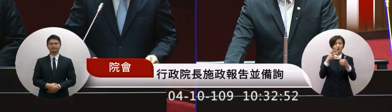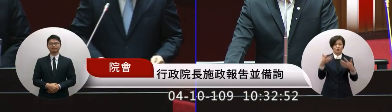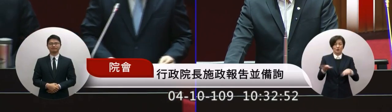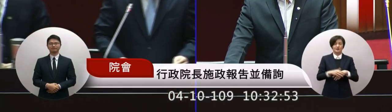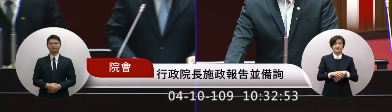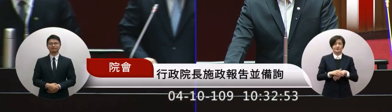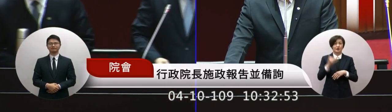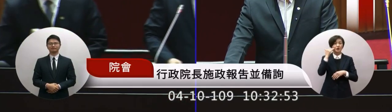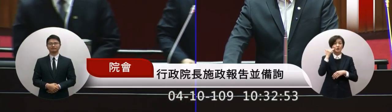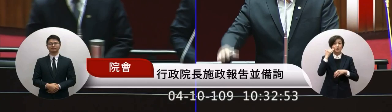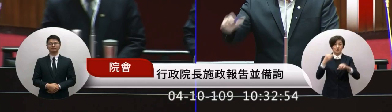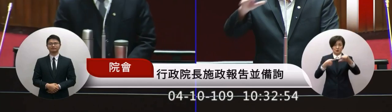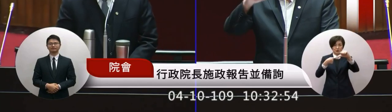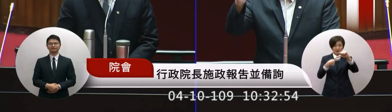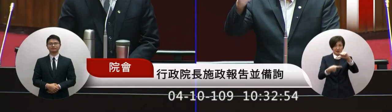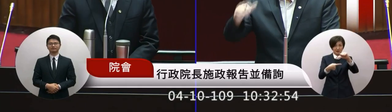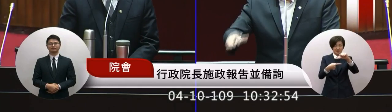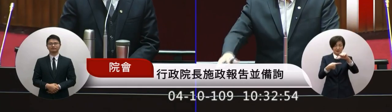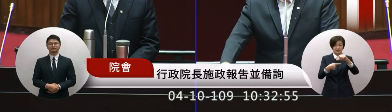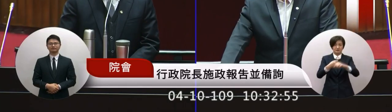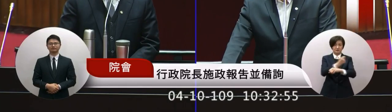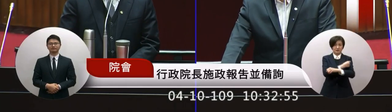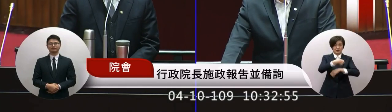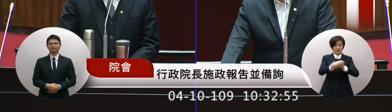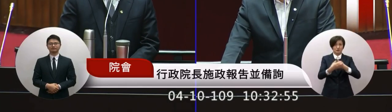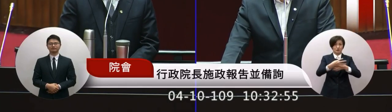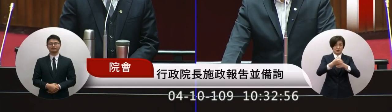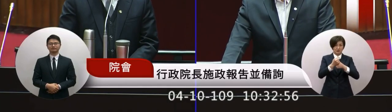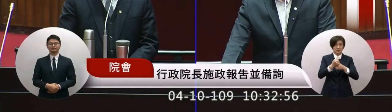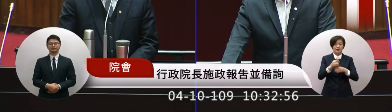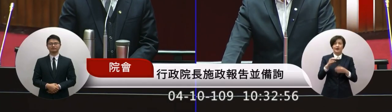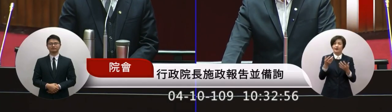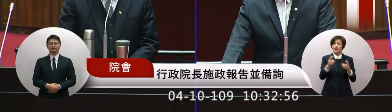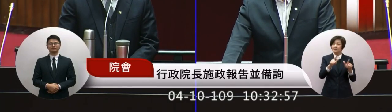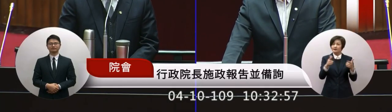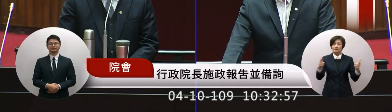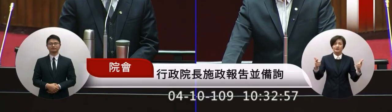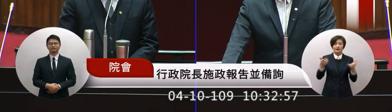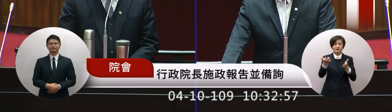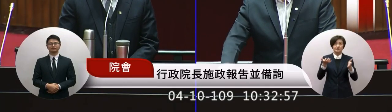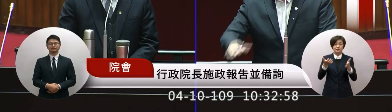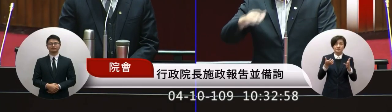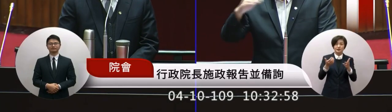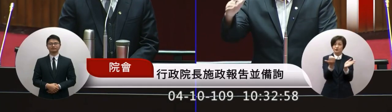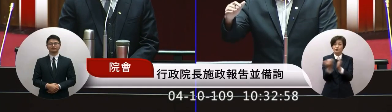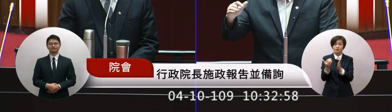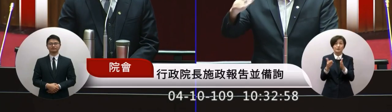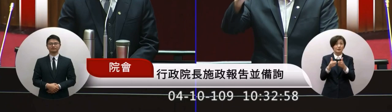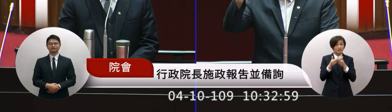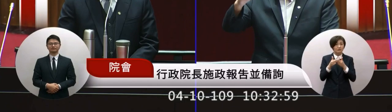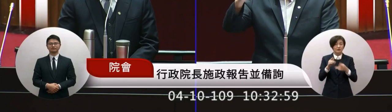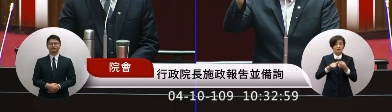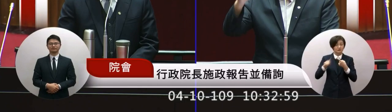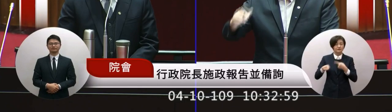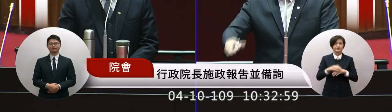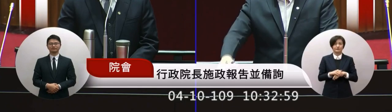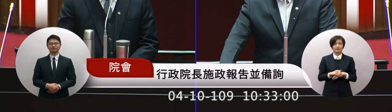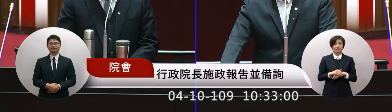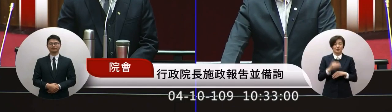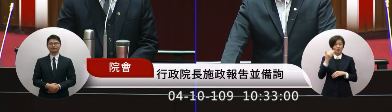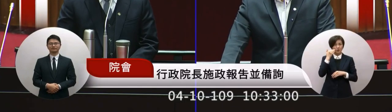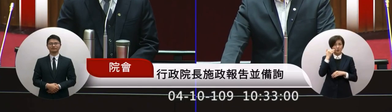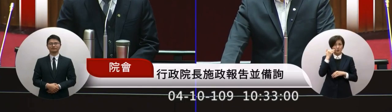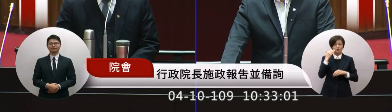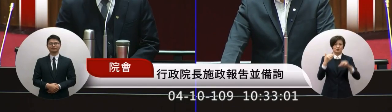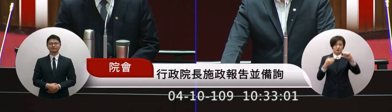五一的話如果疫情我想我們很多事情都要超前部署如果在五一之前如果我們